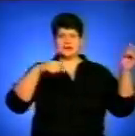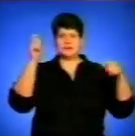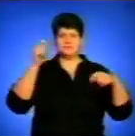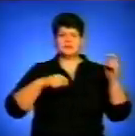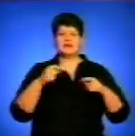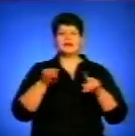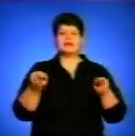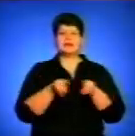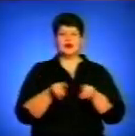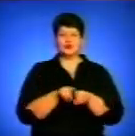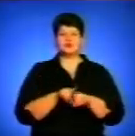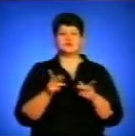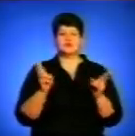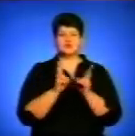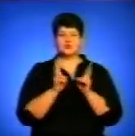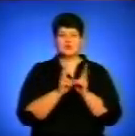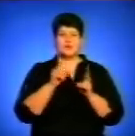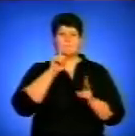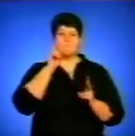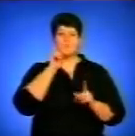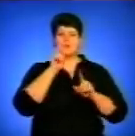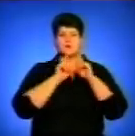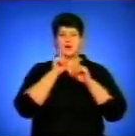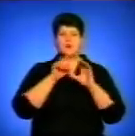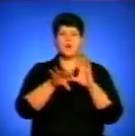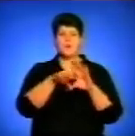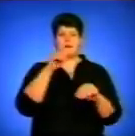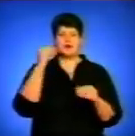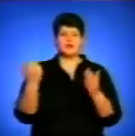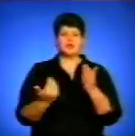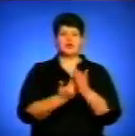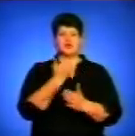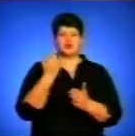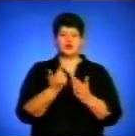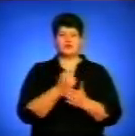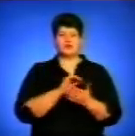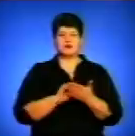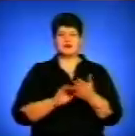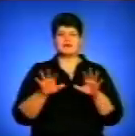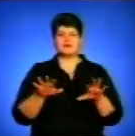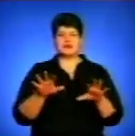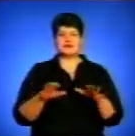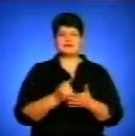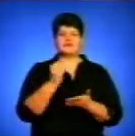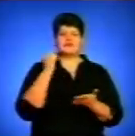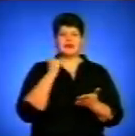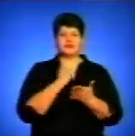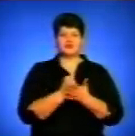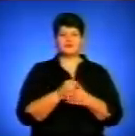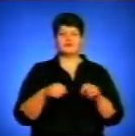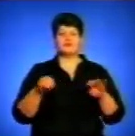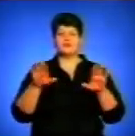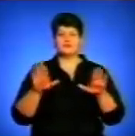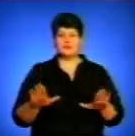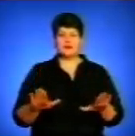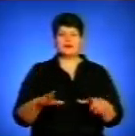офіційною назвою «Молода рада» Кобилого кругу обирали нових референтів та затверджували резолюції. Делегатів привітав